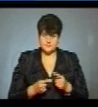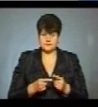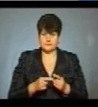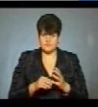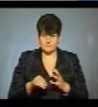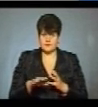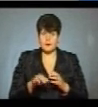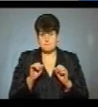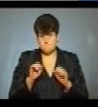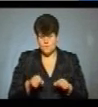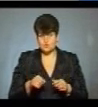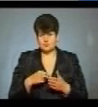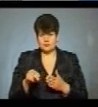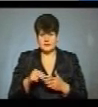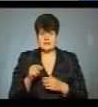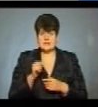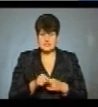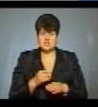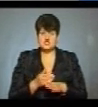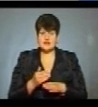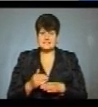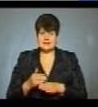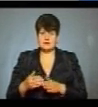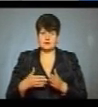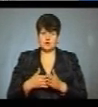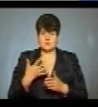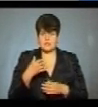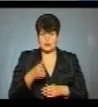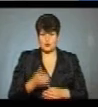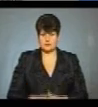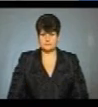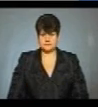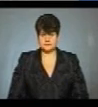ділянкою, можуть викупити її частинами до 5 років.